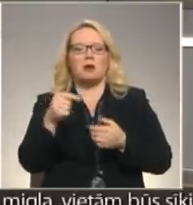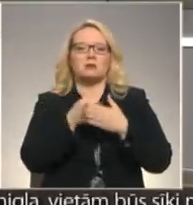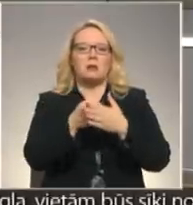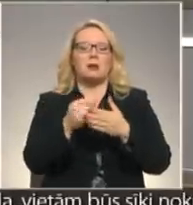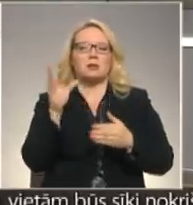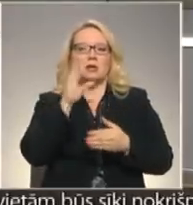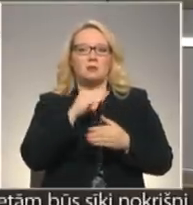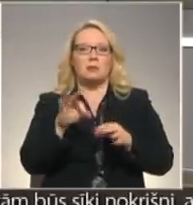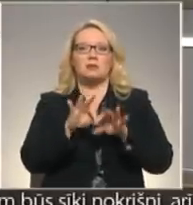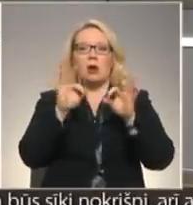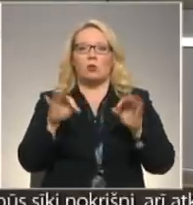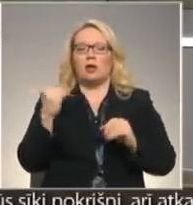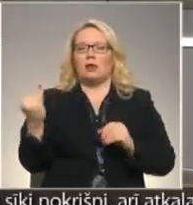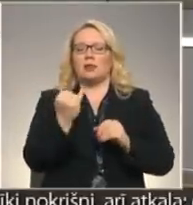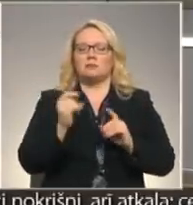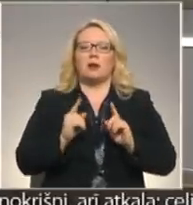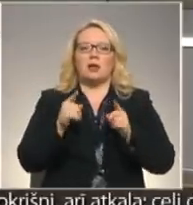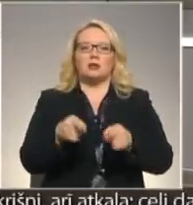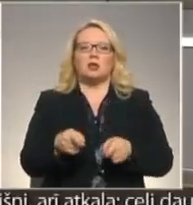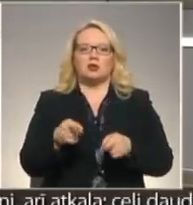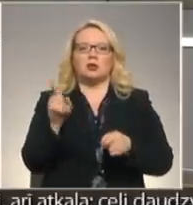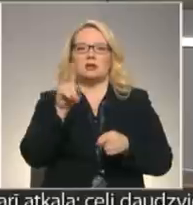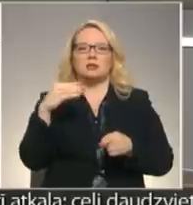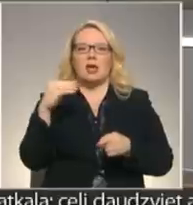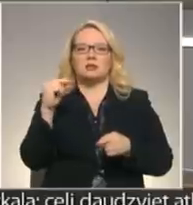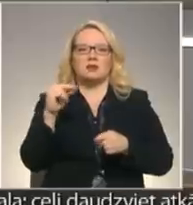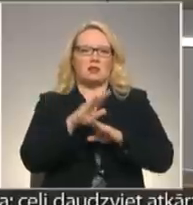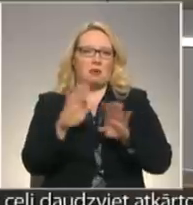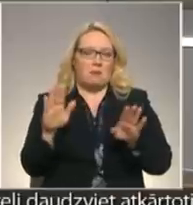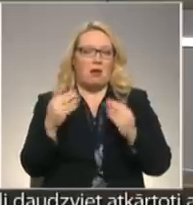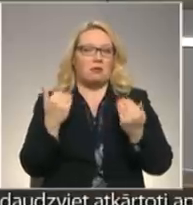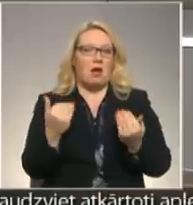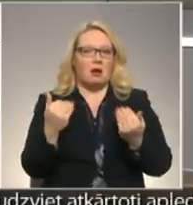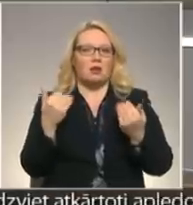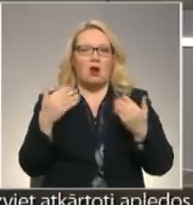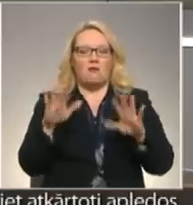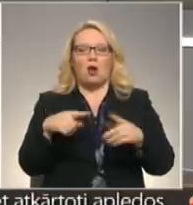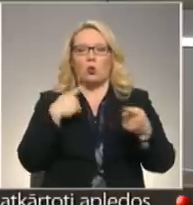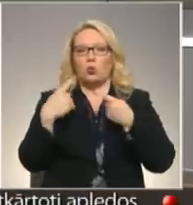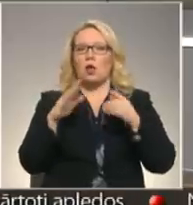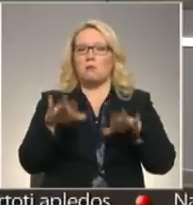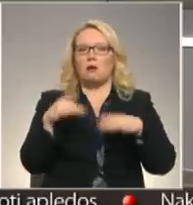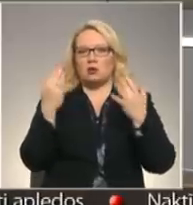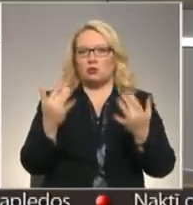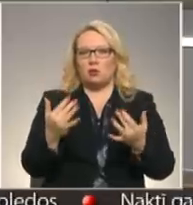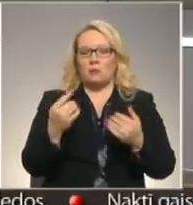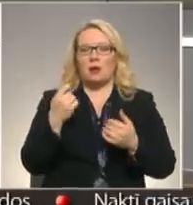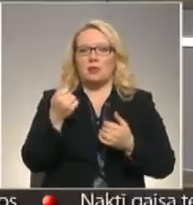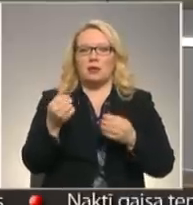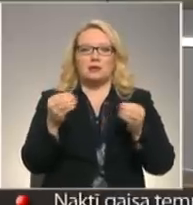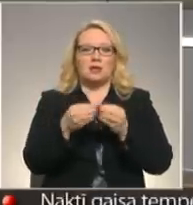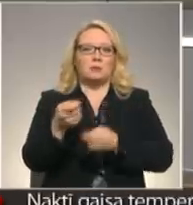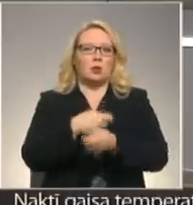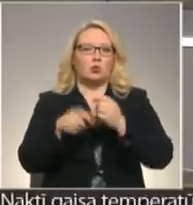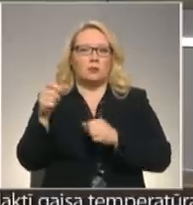atbalstiespējām. Sākotnēji interesi par iestāšanos ez nebija liela. Tagad jau var runāt arī par rezultātiem. Gandrīz